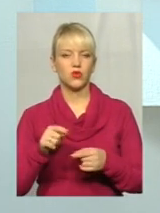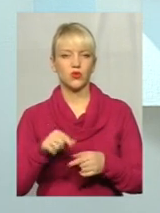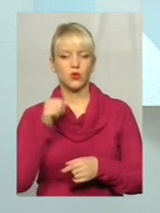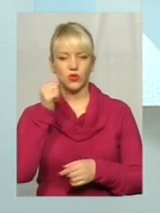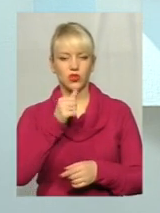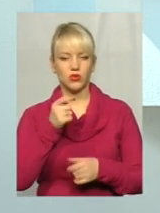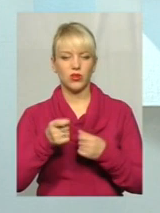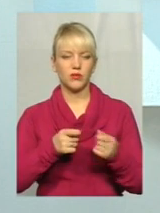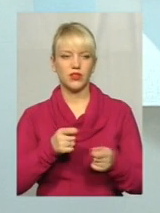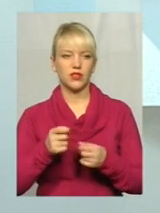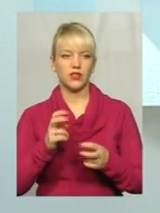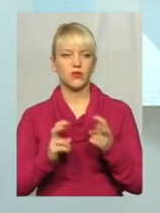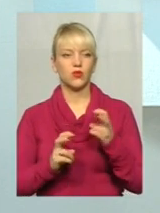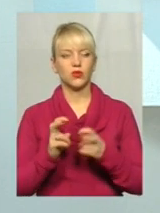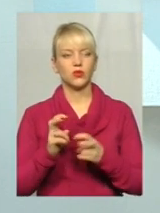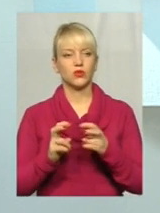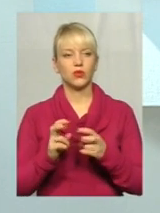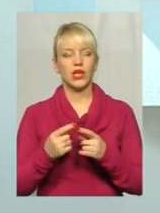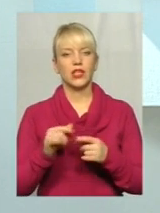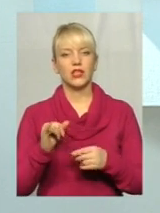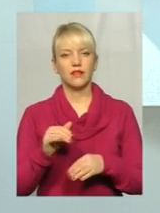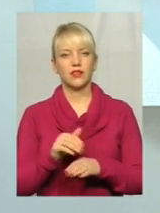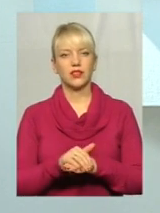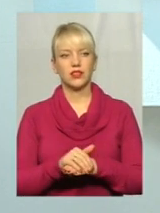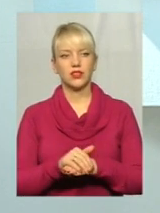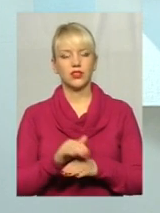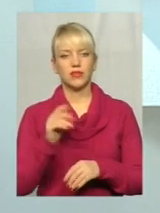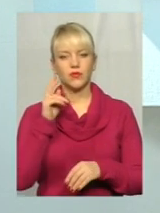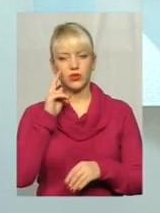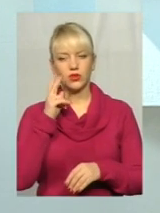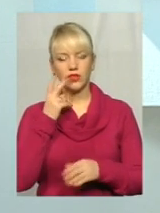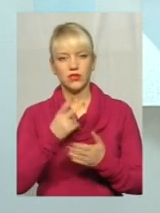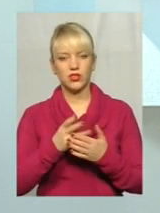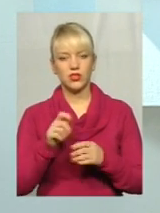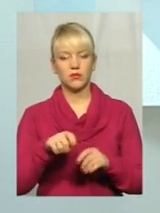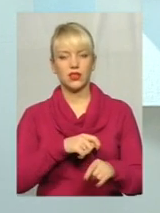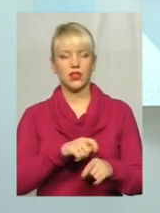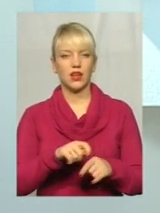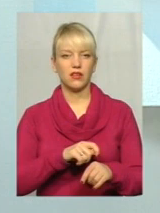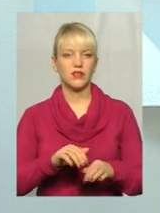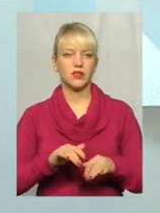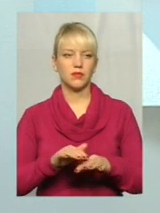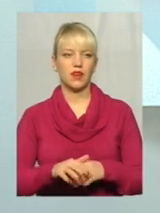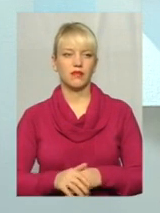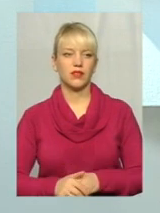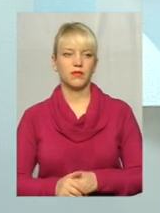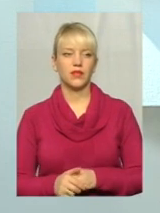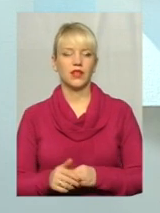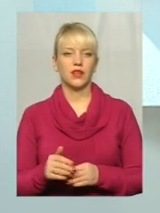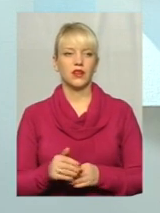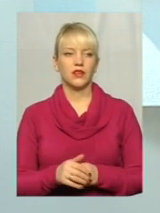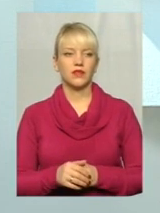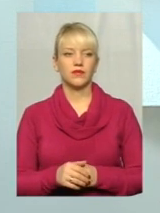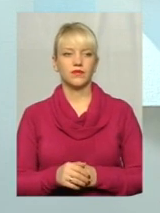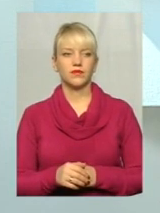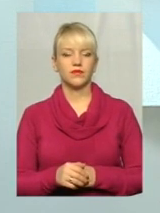адміністративного суду. І фактично, судячи з матеріалів справи, дуже повернули,